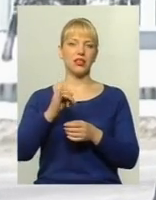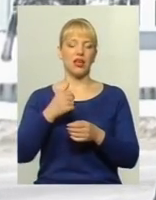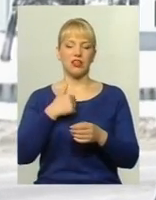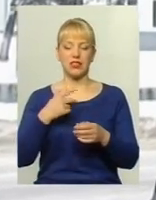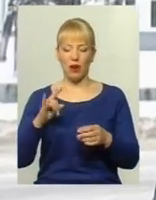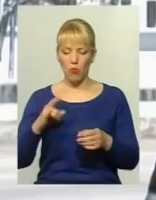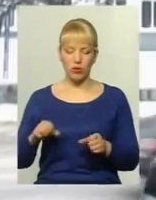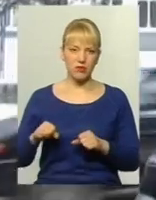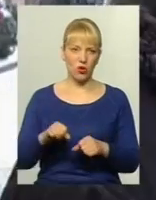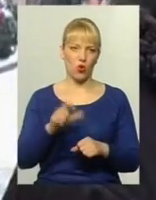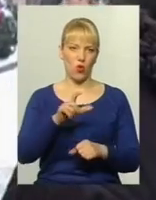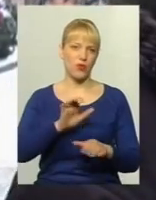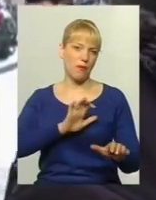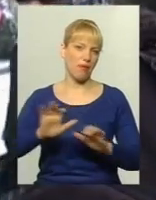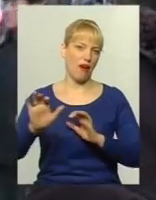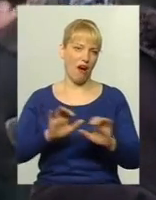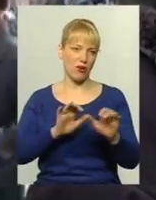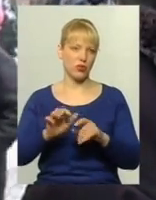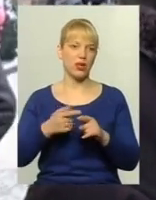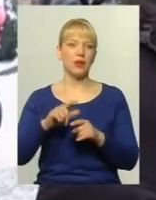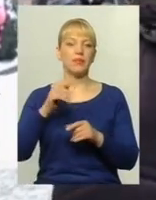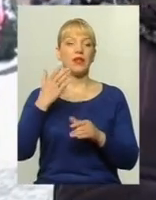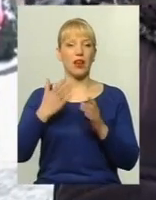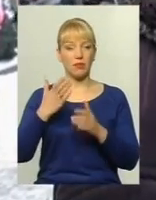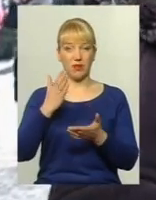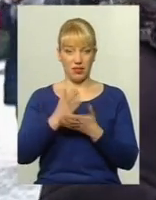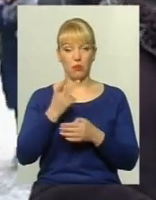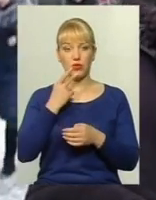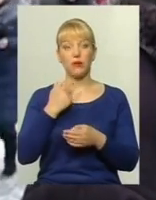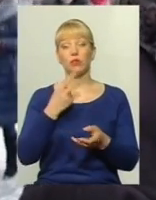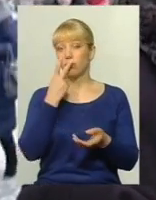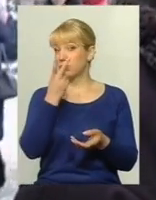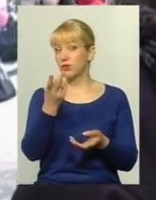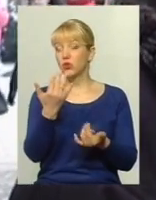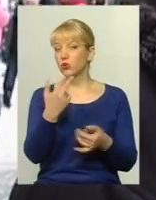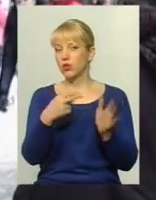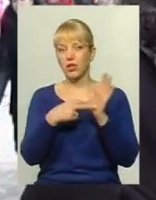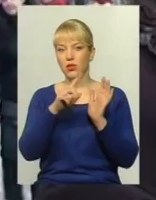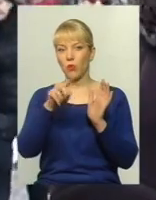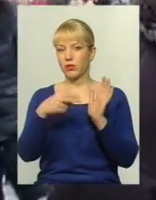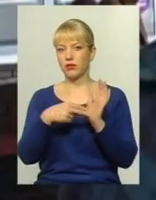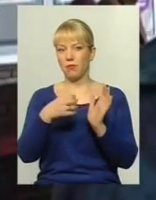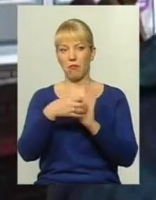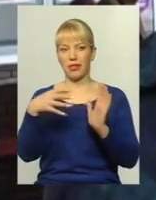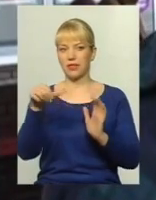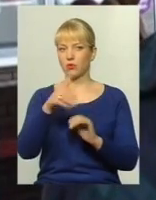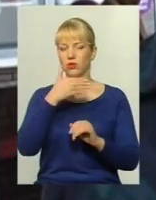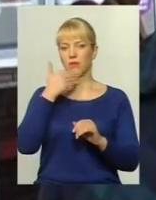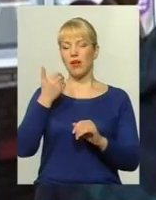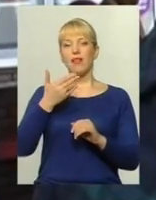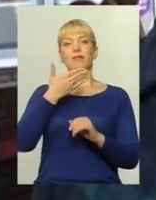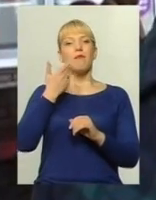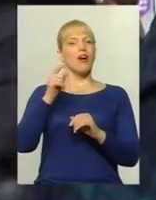піхаються, толкаються Якби вони їздили постійно, а ось стійте, вон 7, хвилин 15 вже немає Немає того